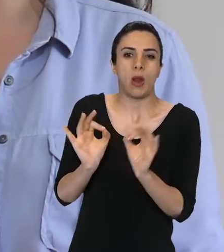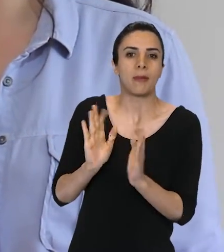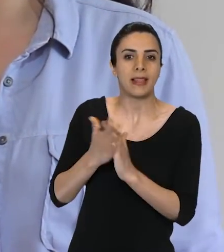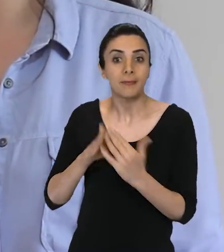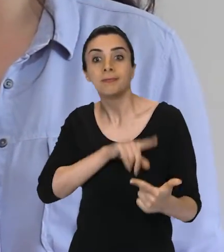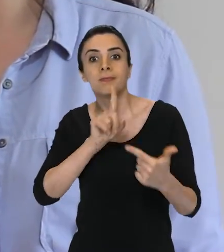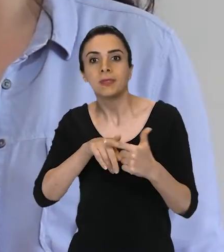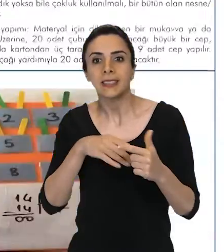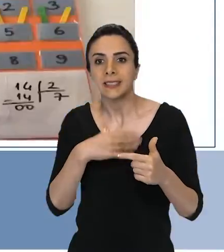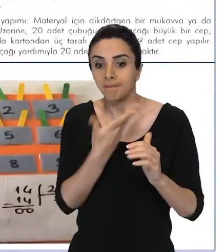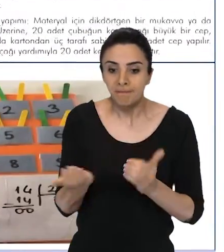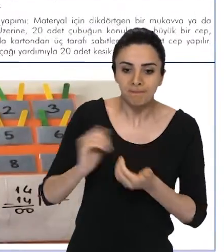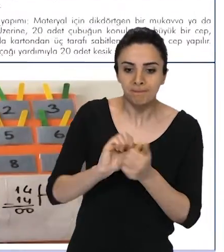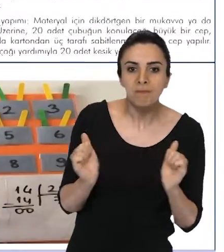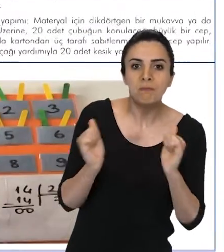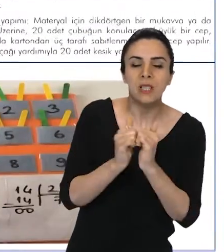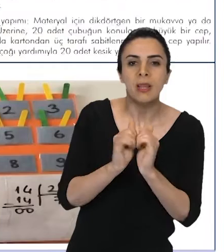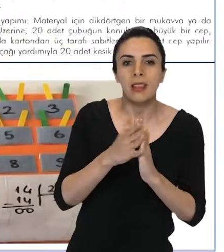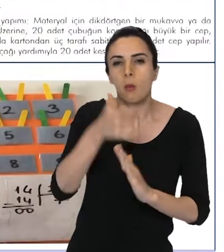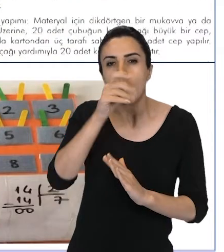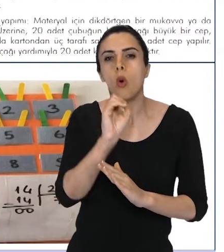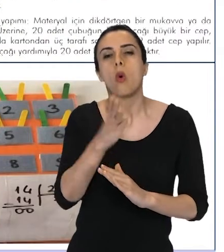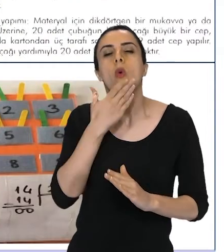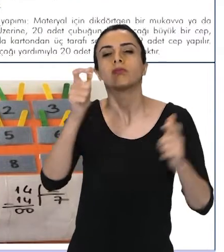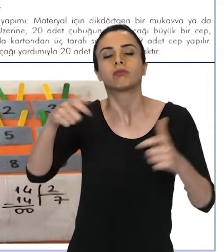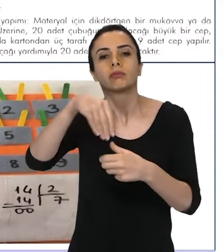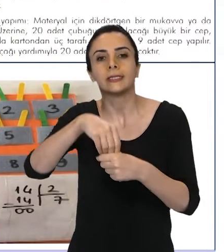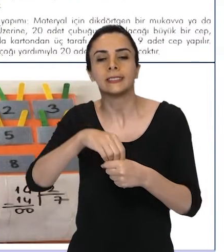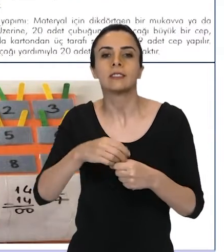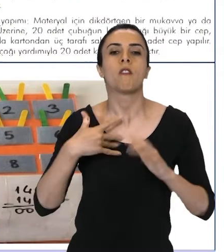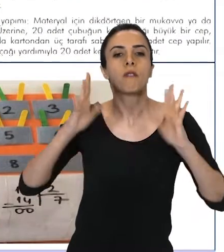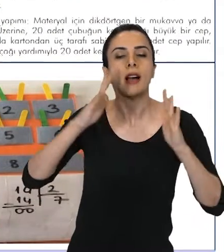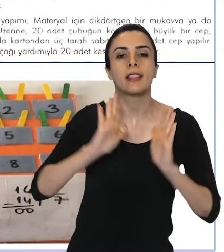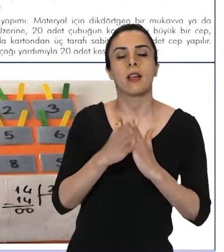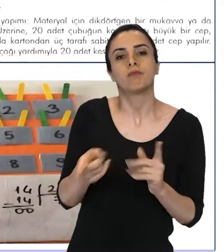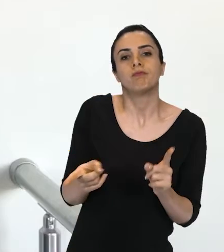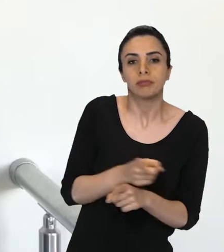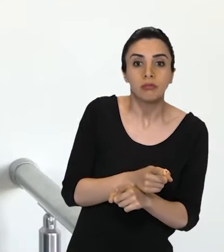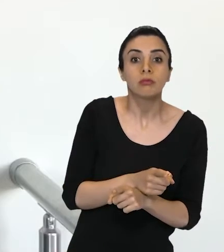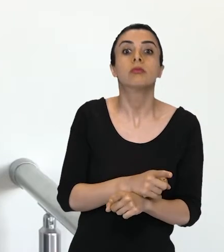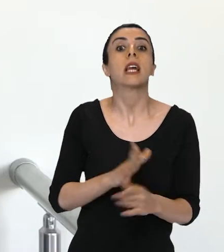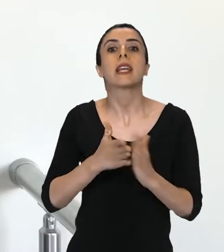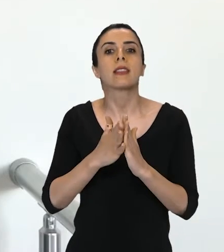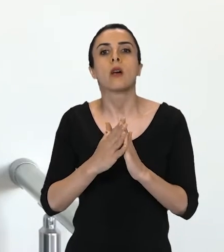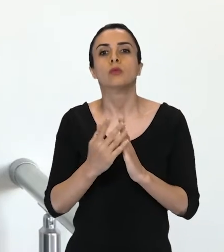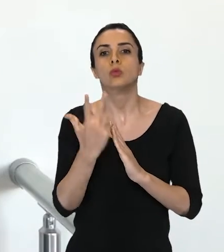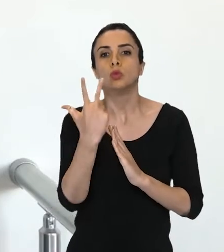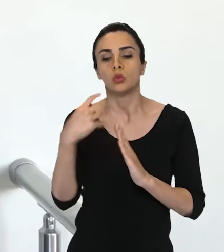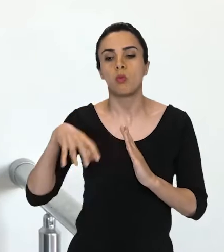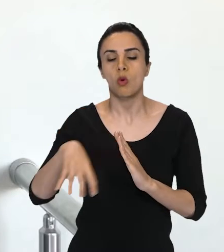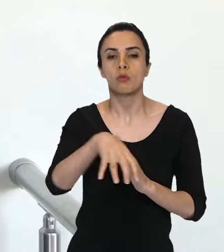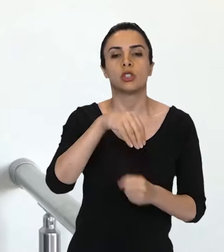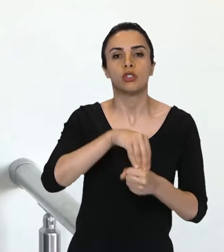Birleştirilmiş sınıflı köy okulları için etkinlik kitabı. Oluşturulan kaynakların sayfaları hızla değişiyor. Kitap üç ana temel bölümden oluşturuyor.